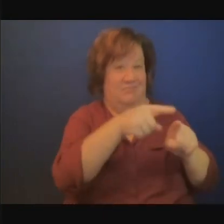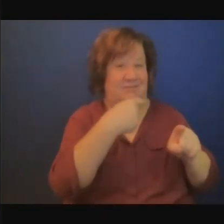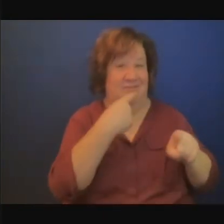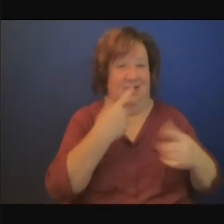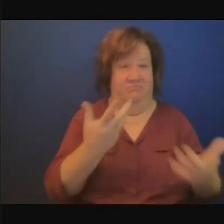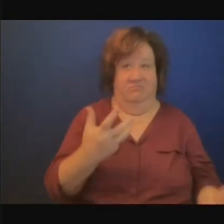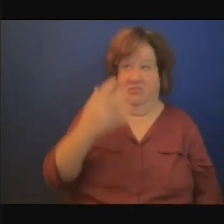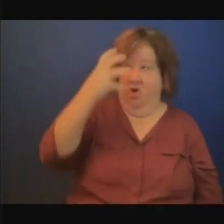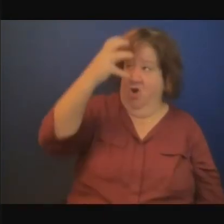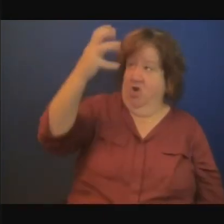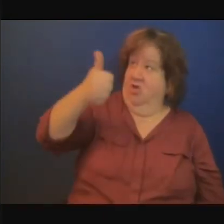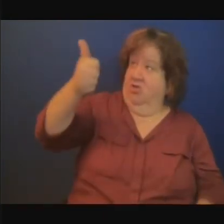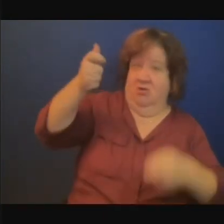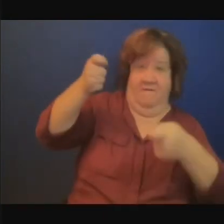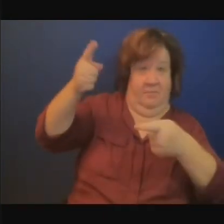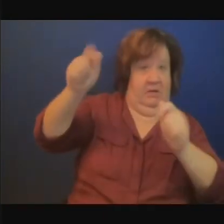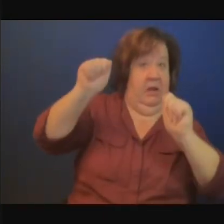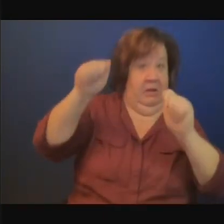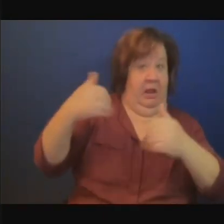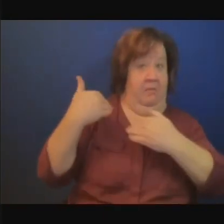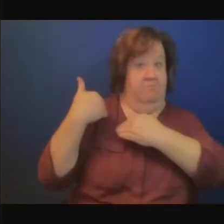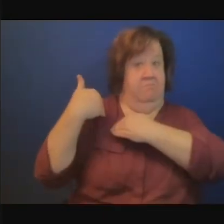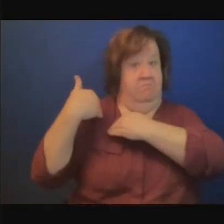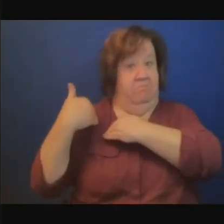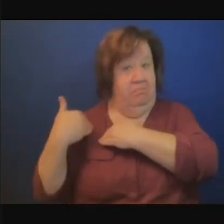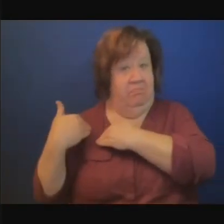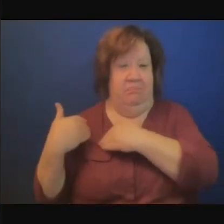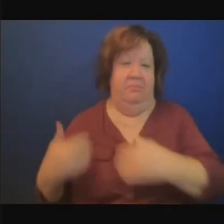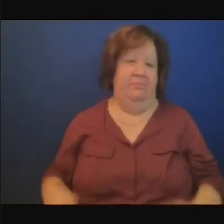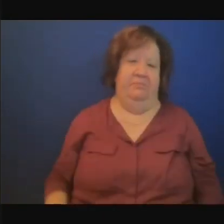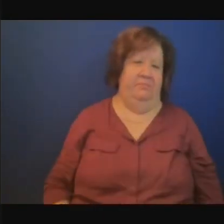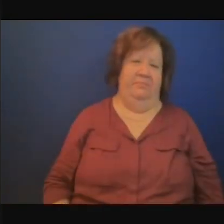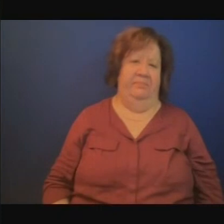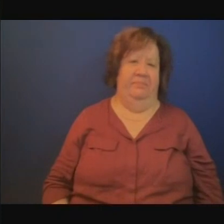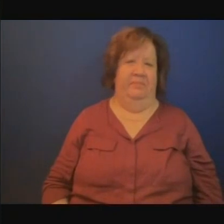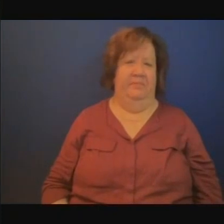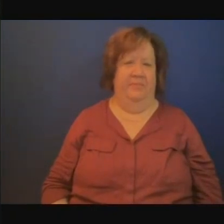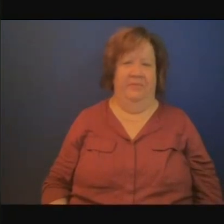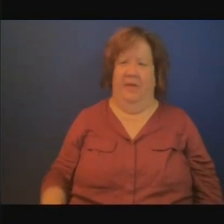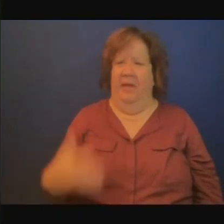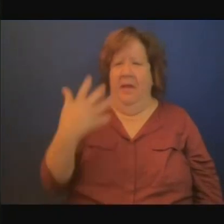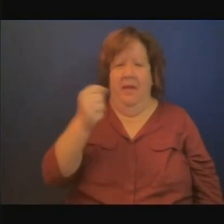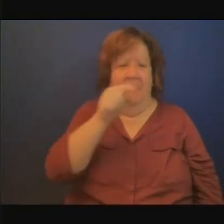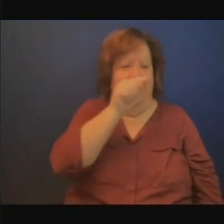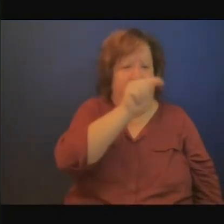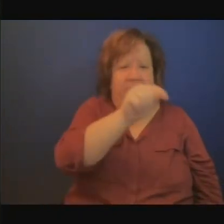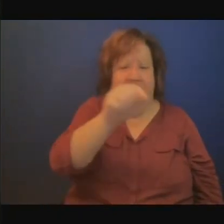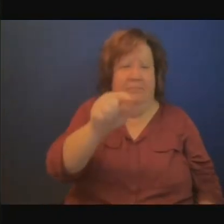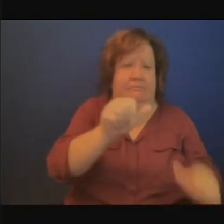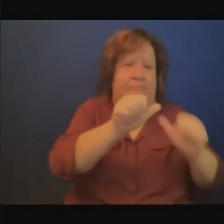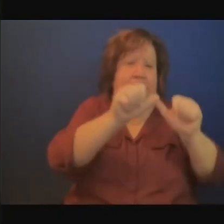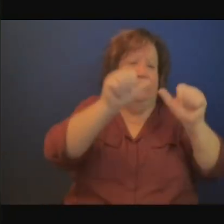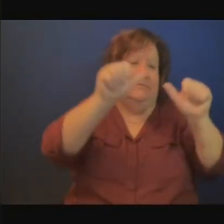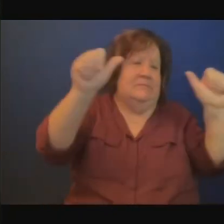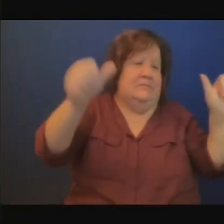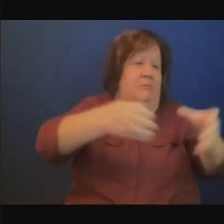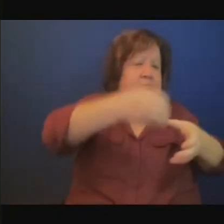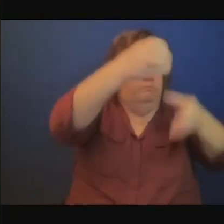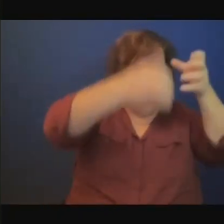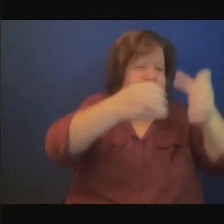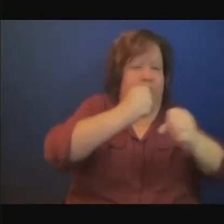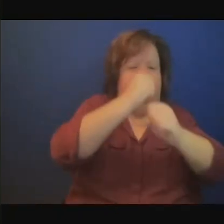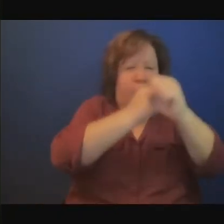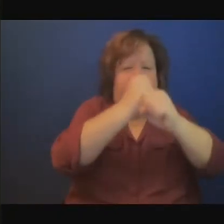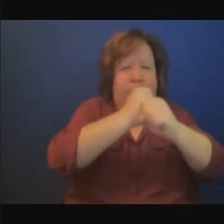niveaux le haut niveau les grandes sociétés qui vont vers les grandes banques et Toby aime ce genre de sociétés qui